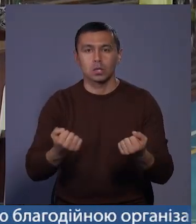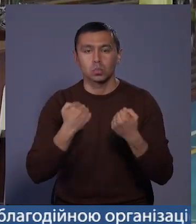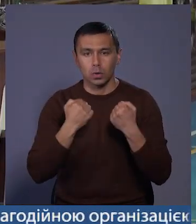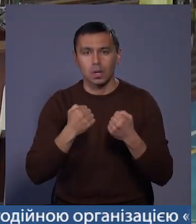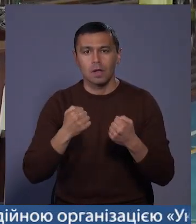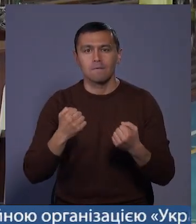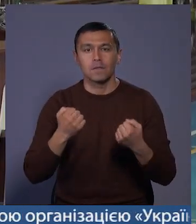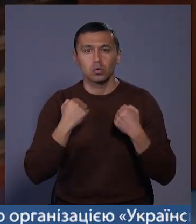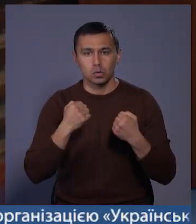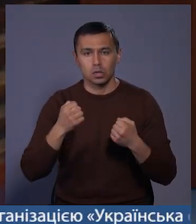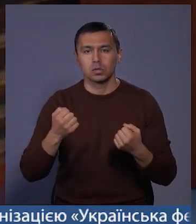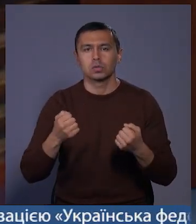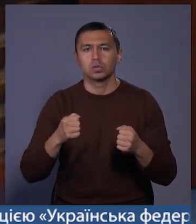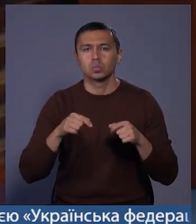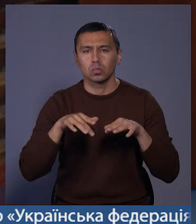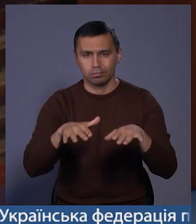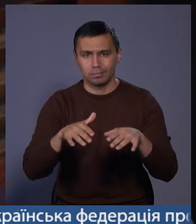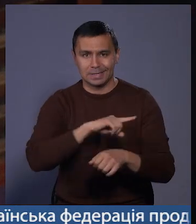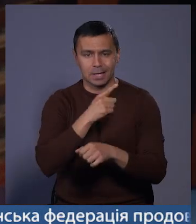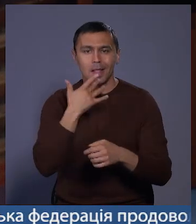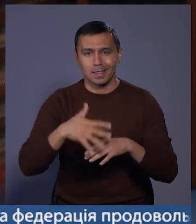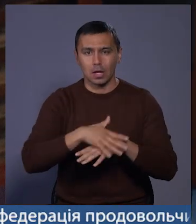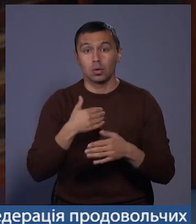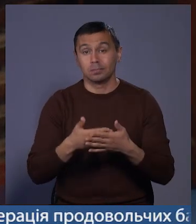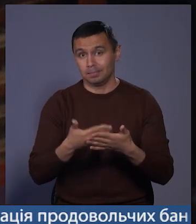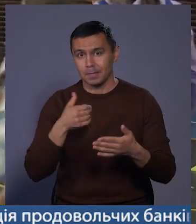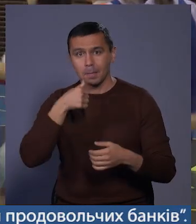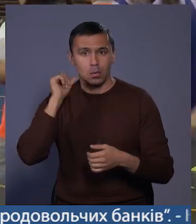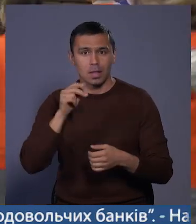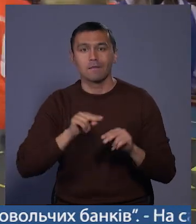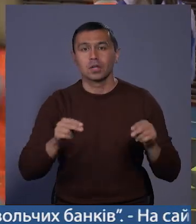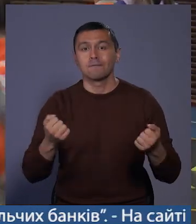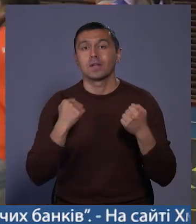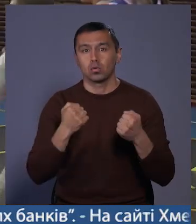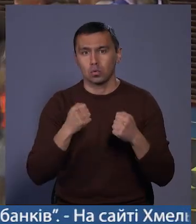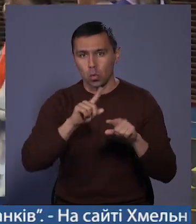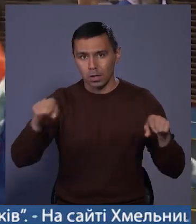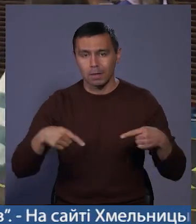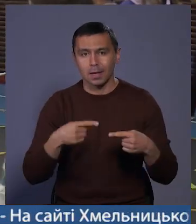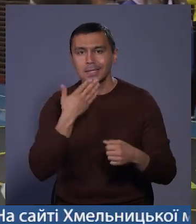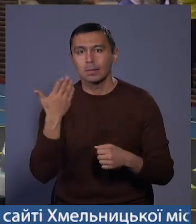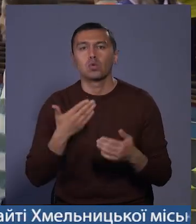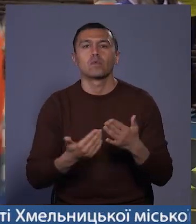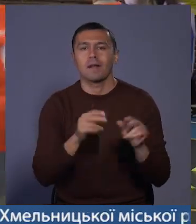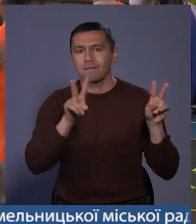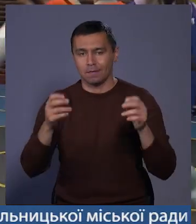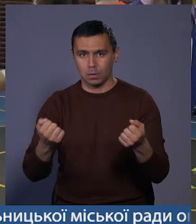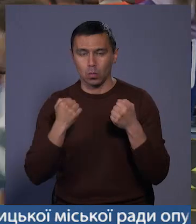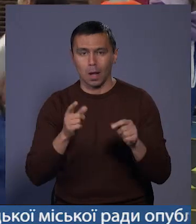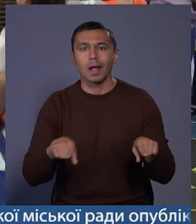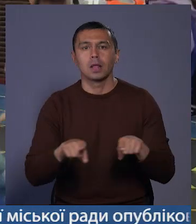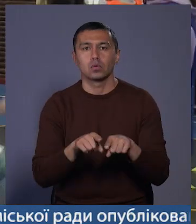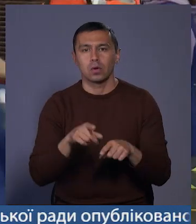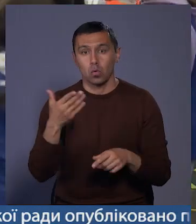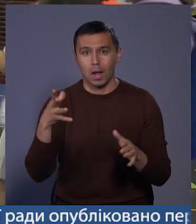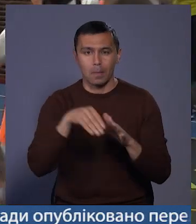фізкультурно-спортивний рух «Сила нації». До слова, напередодні для вчителів фізкультури організували семінар з нових видів спорту. Також у